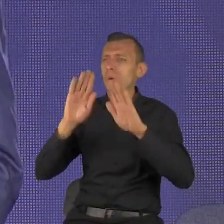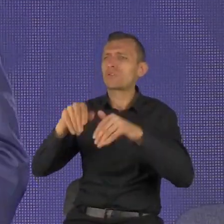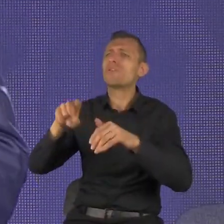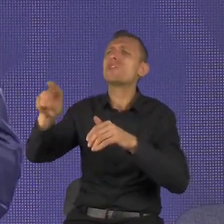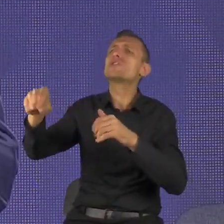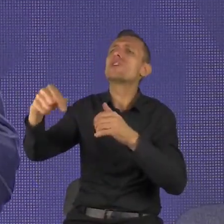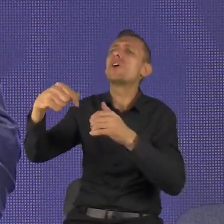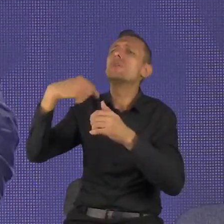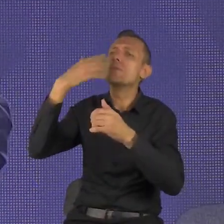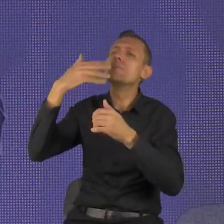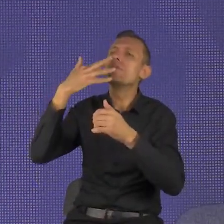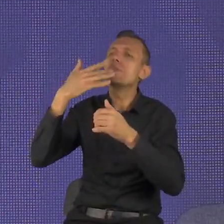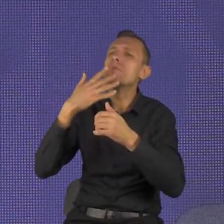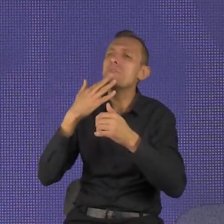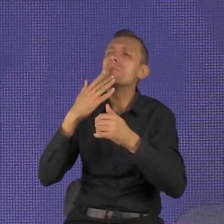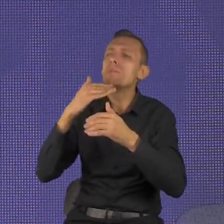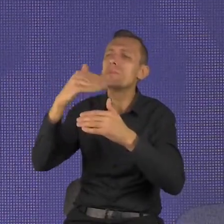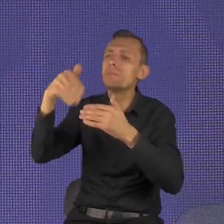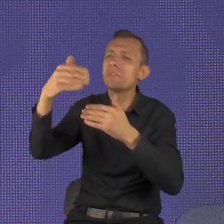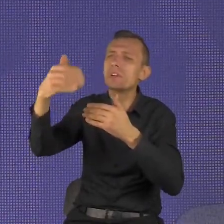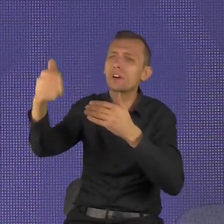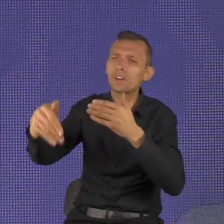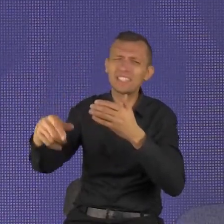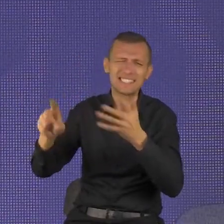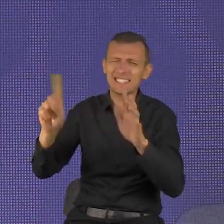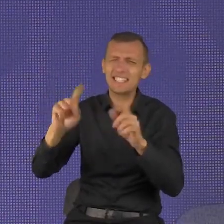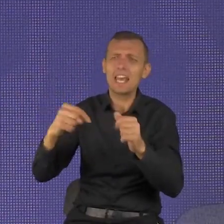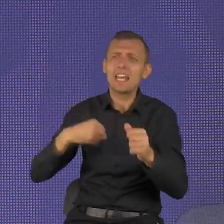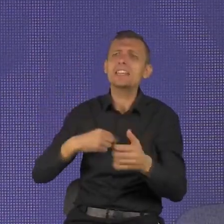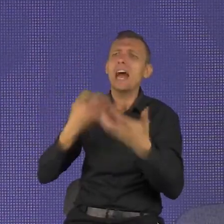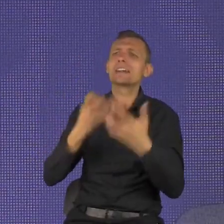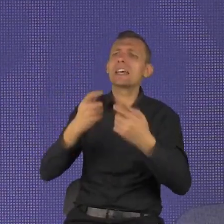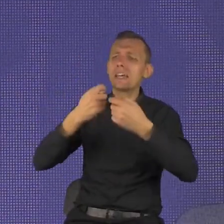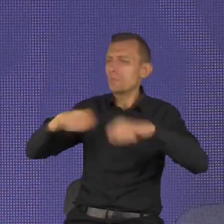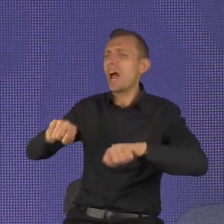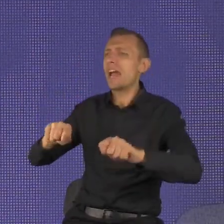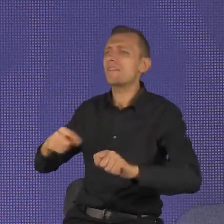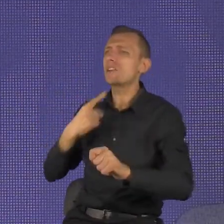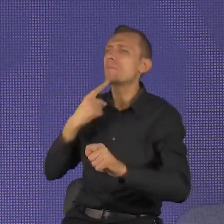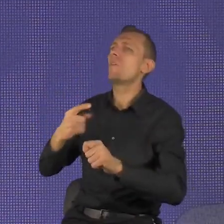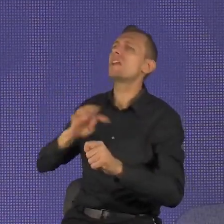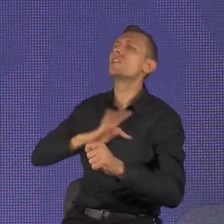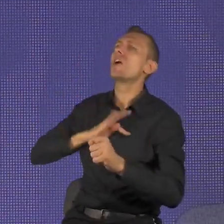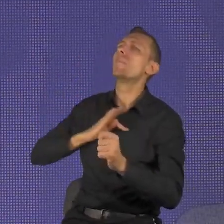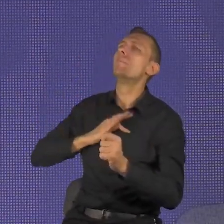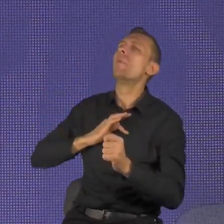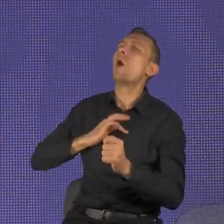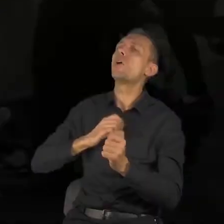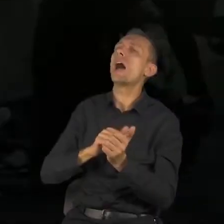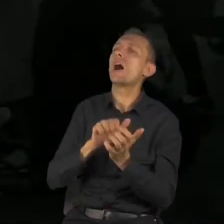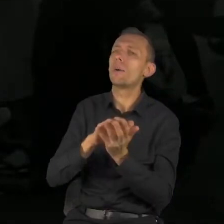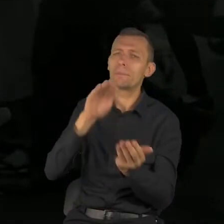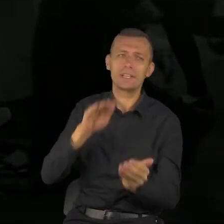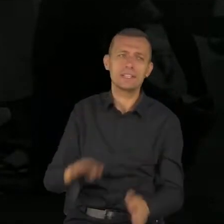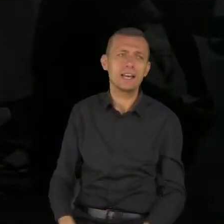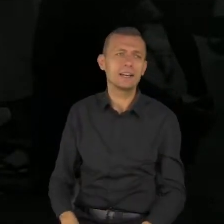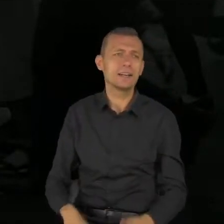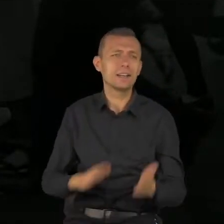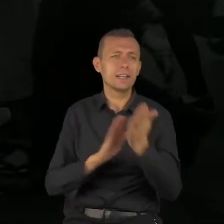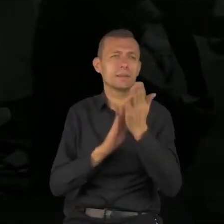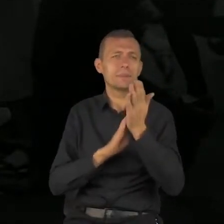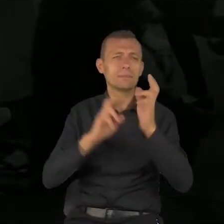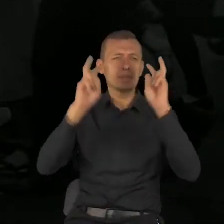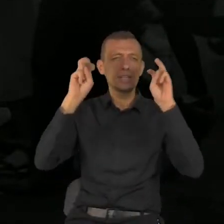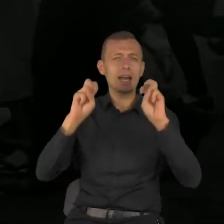Może to jest prawda o tobie. A Biblia w liście Jakuba, Jakub mówi tak. Niech każdy człowiek będzie skory do